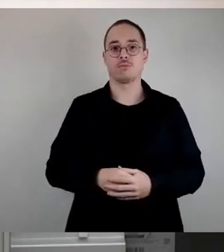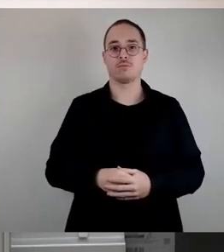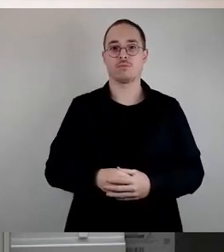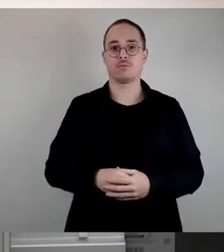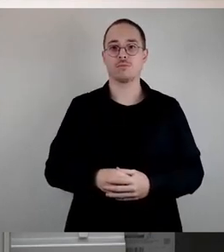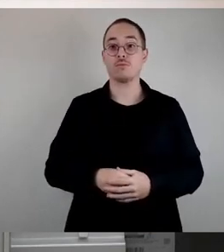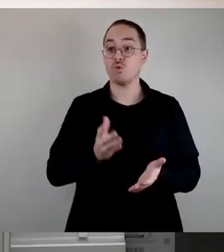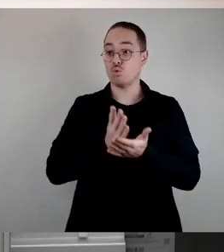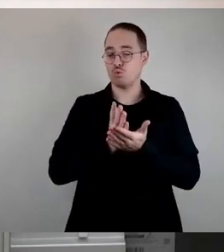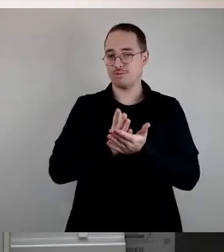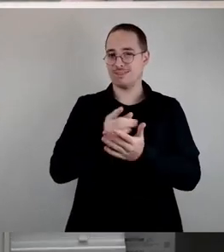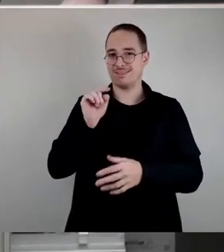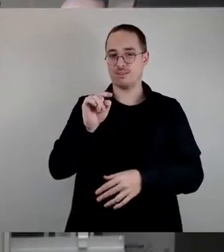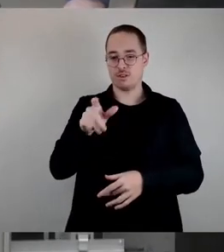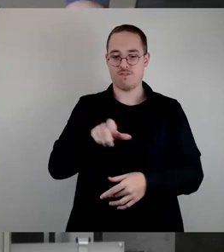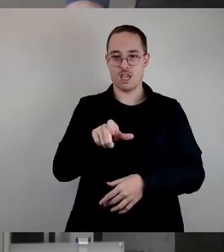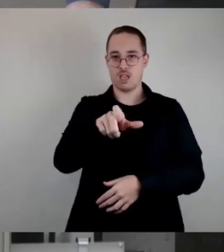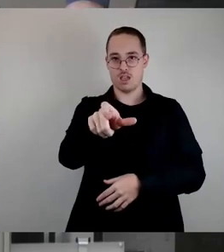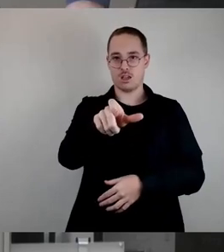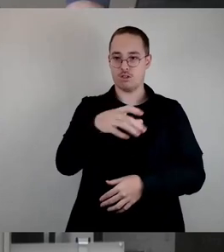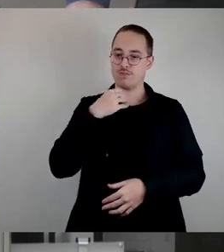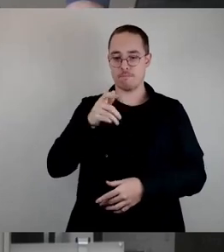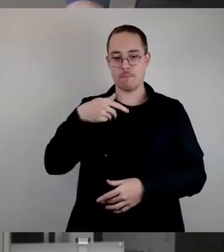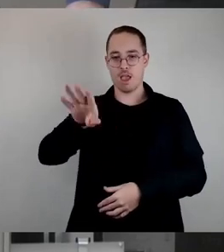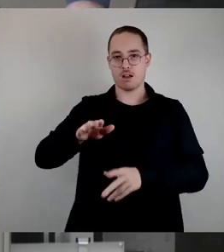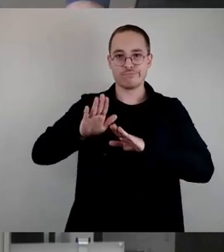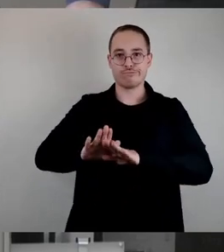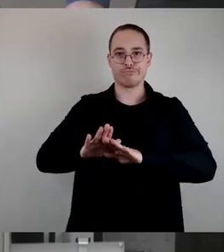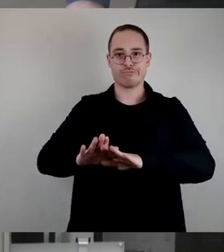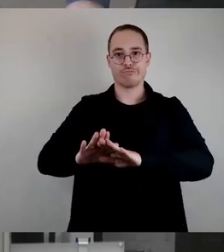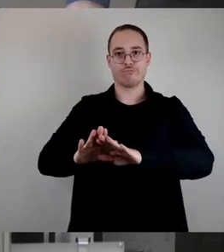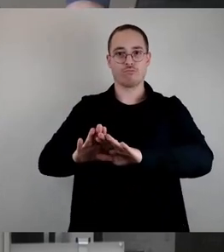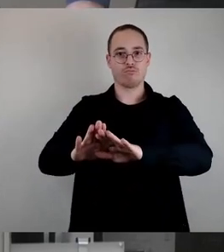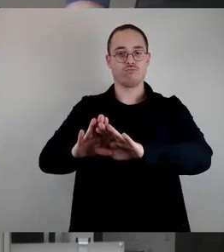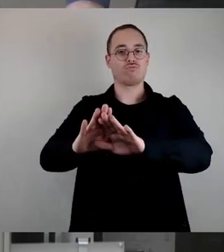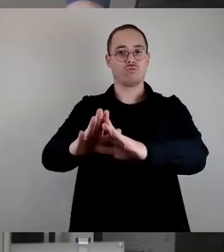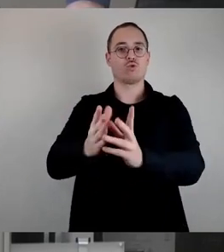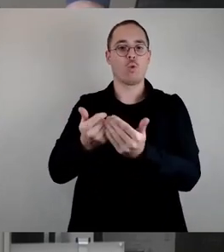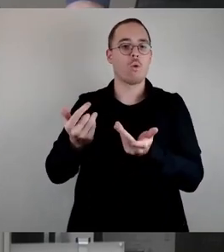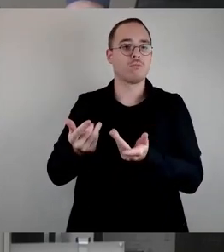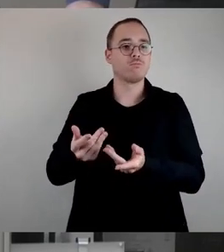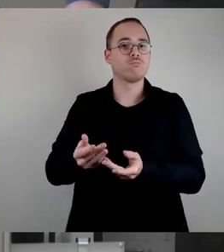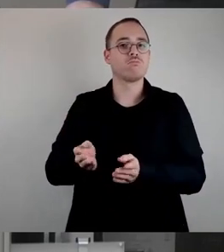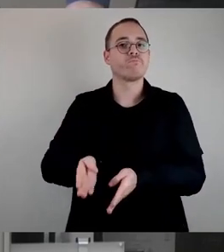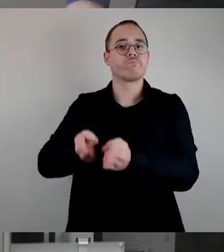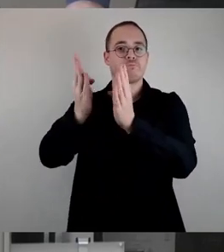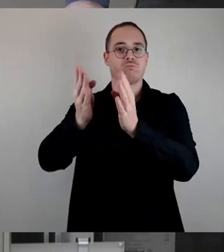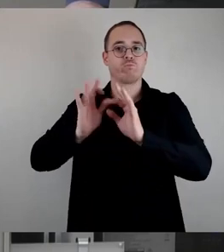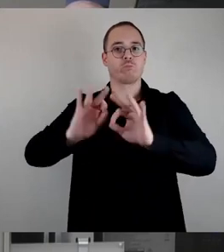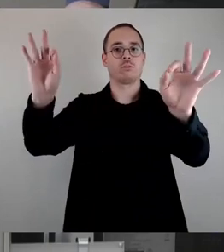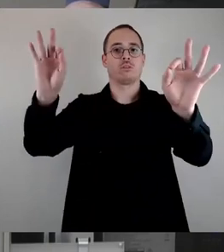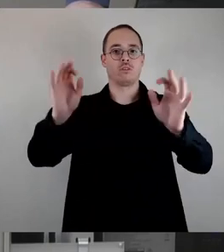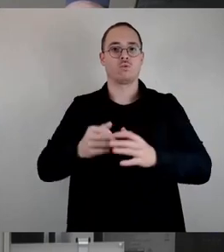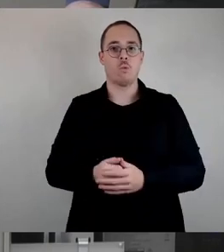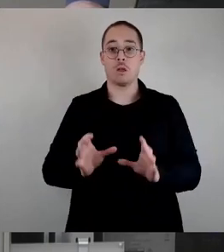bisher gegangen ist, nämlich den Weg der Beteiligung von unten. Denn die Gemeinschaftsschule ist erst entstanden, weil über 50.000 Menschen